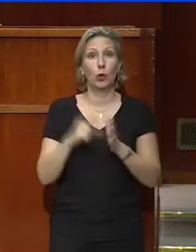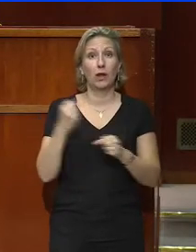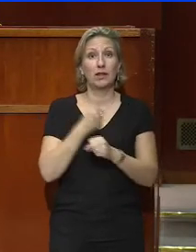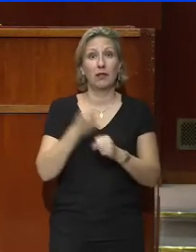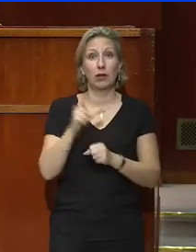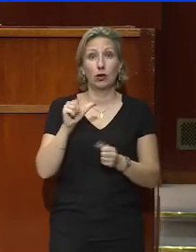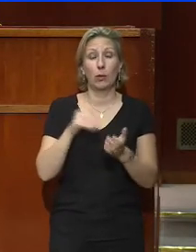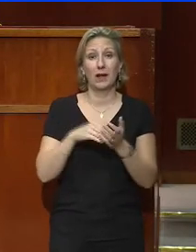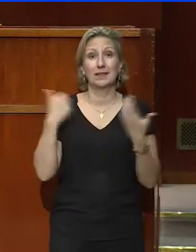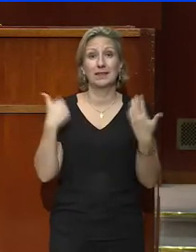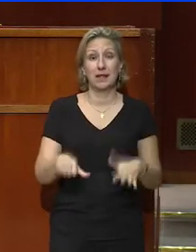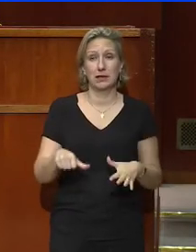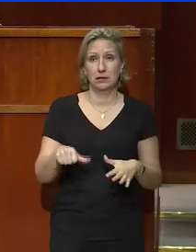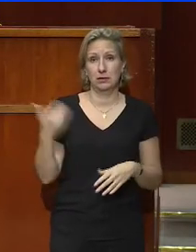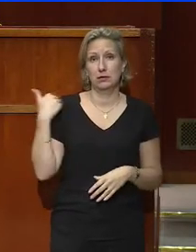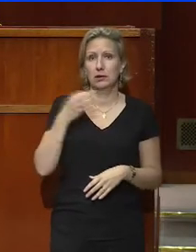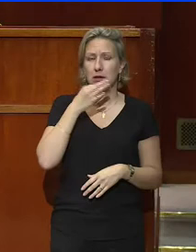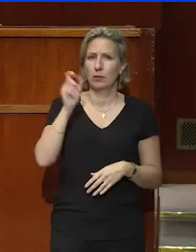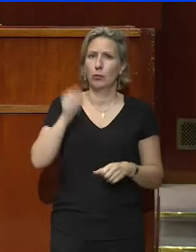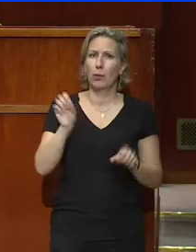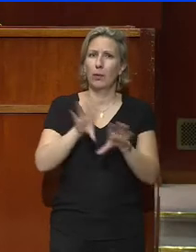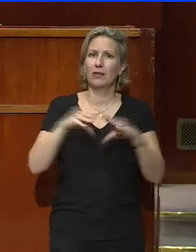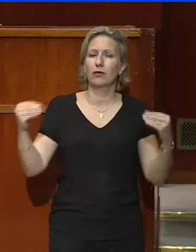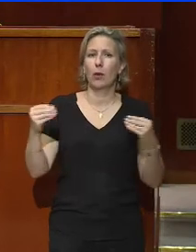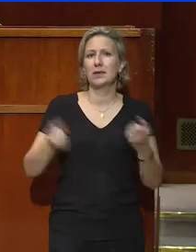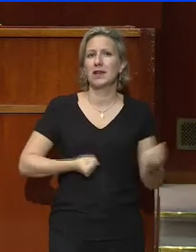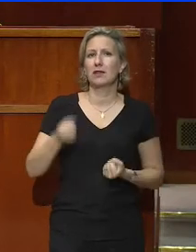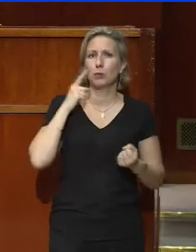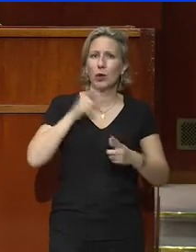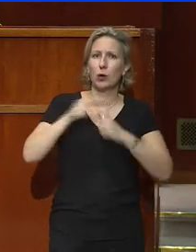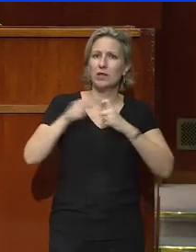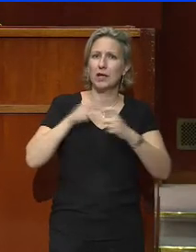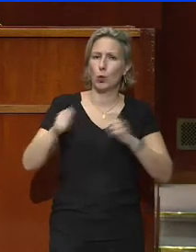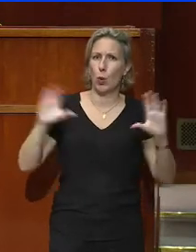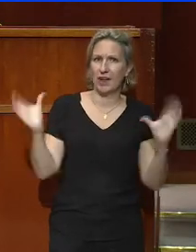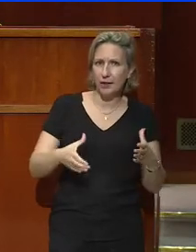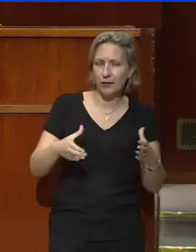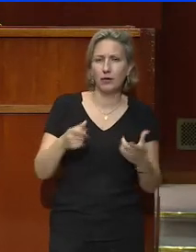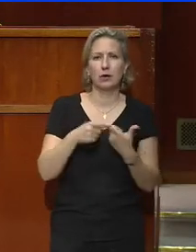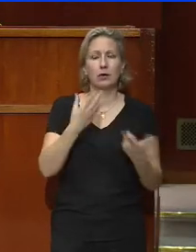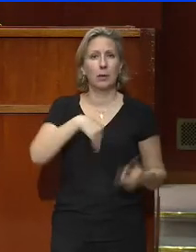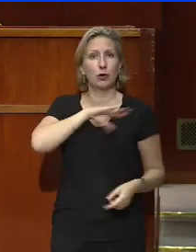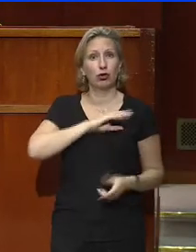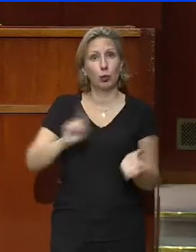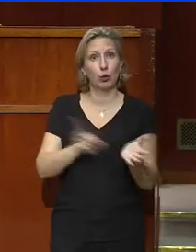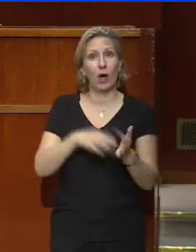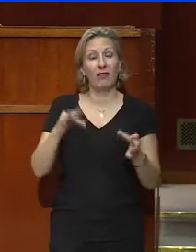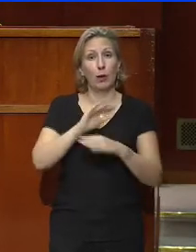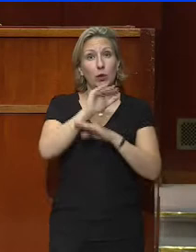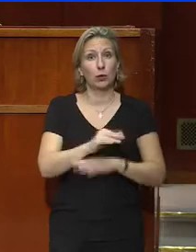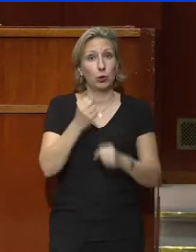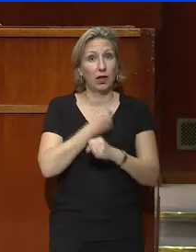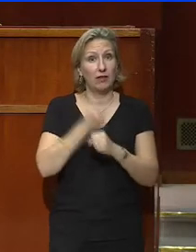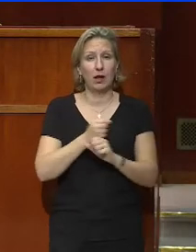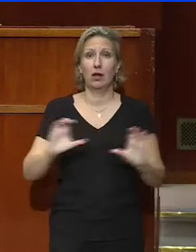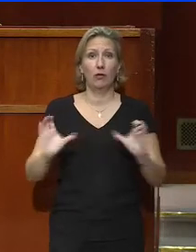a permis aux collaborateurs de plateformes de services d'accéder à la négociation collective, à la prise en charge de droits dans le domaine de la protection du travail et